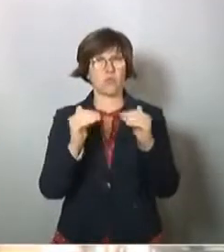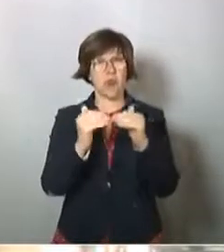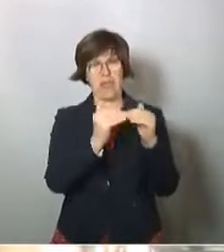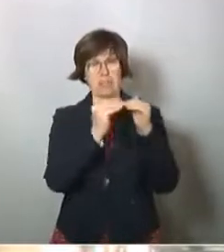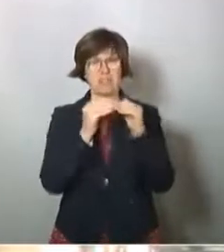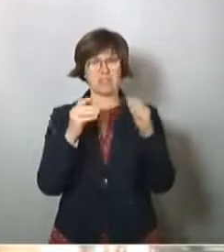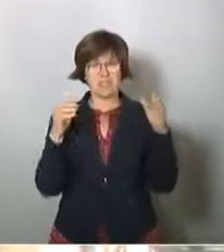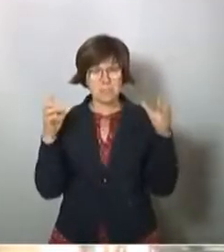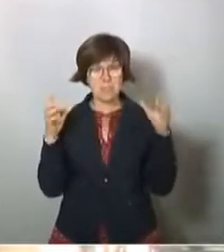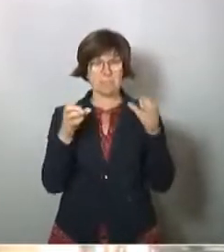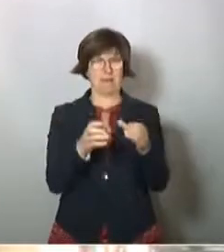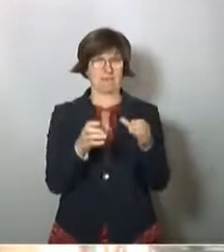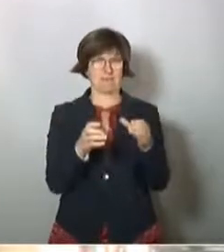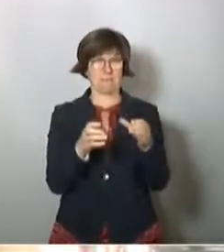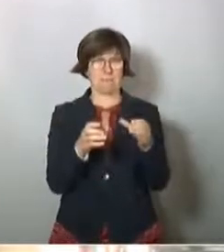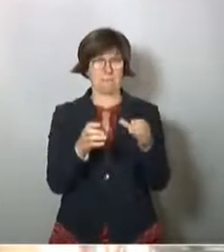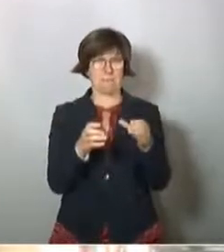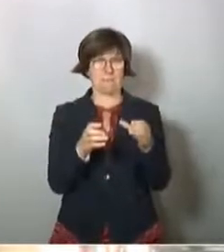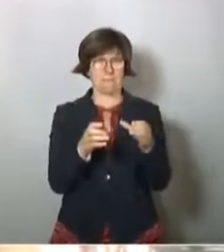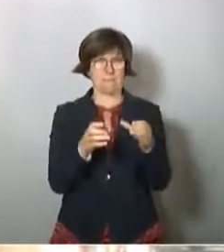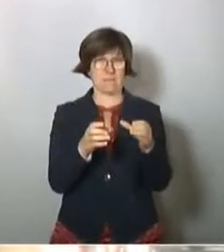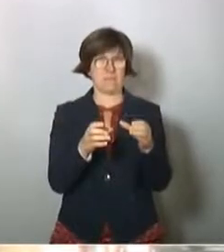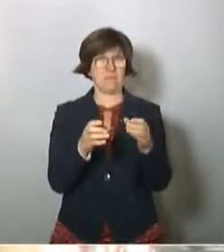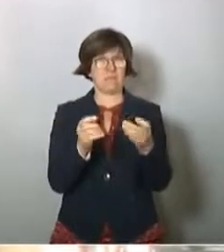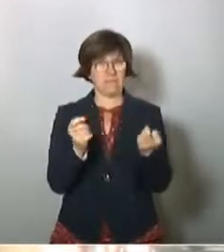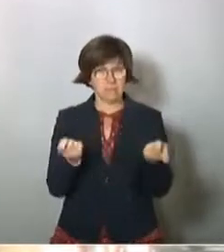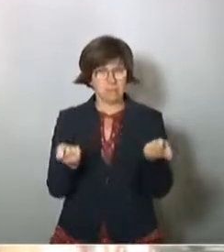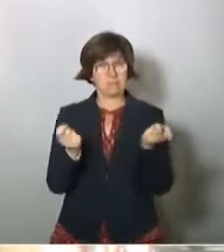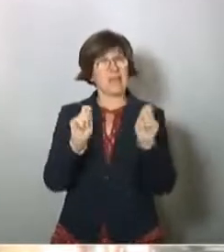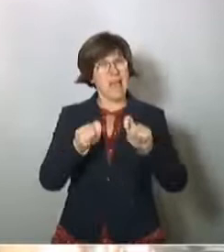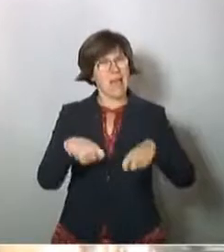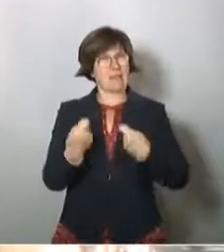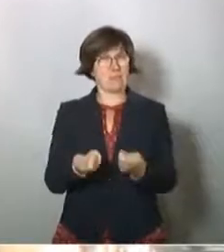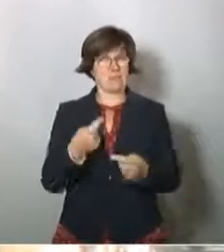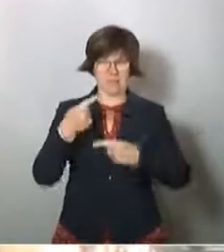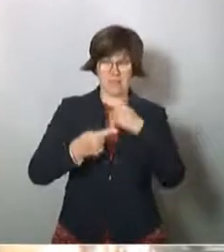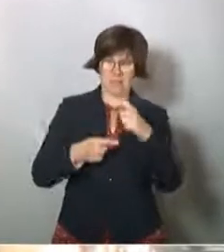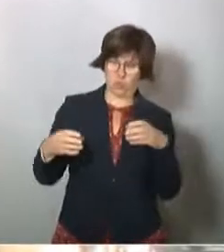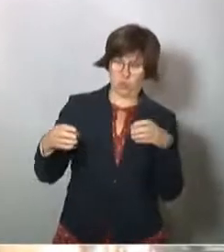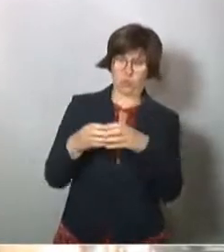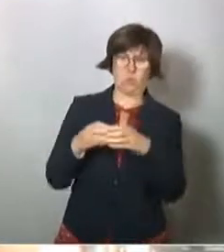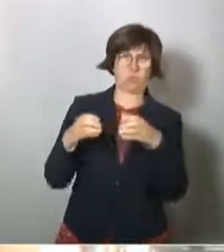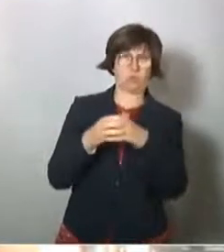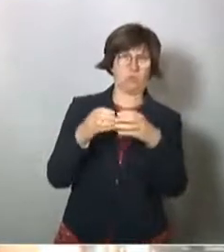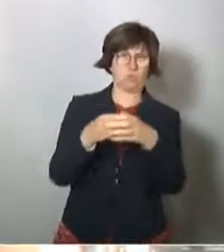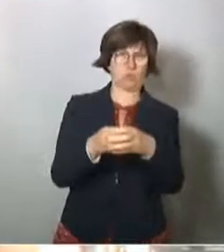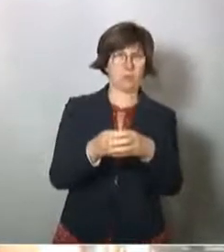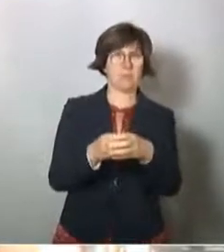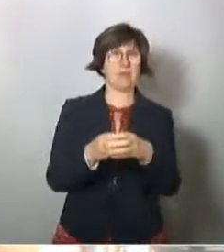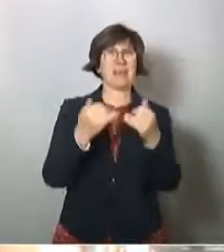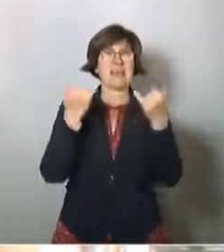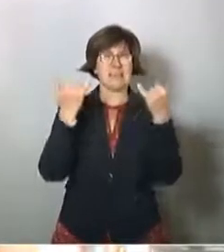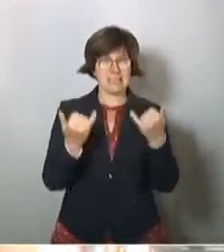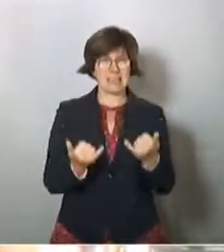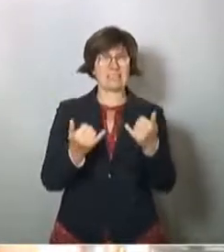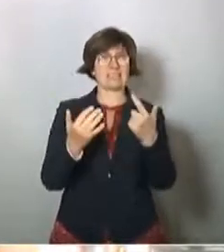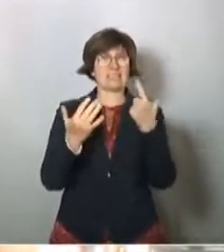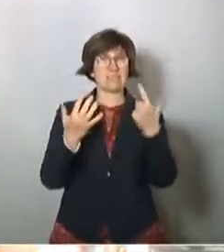gemeinsame Schlussfolgerungen zu entwickeln. Der wird jetzt an die 47